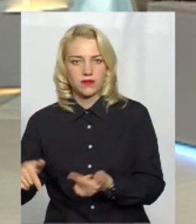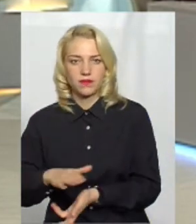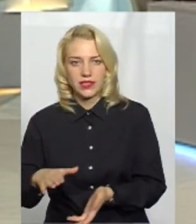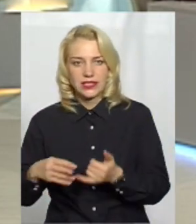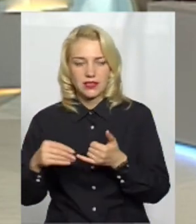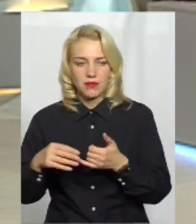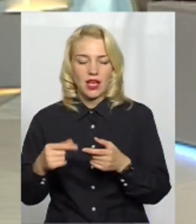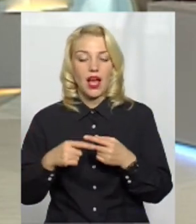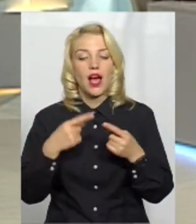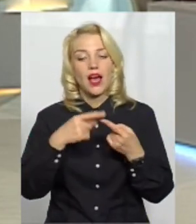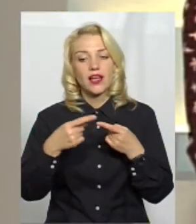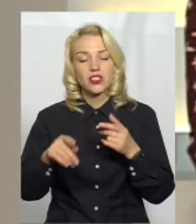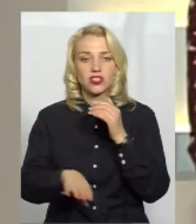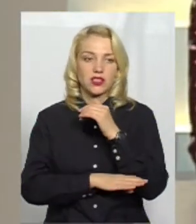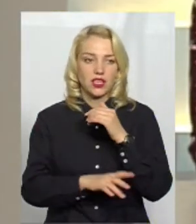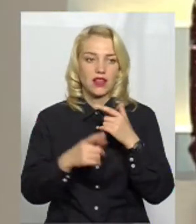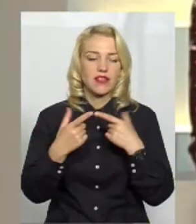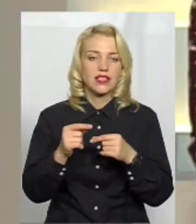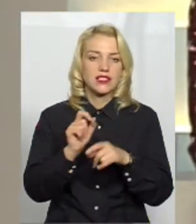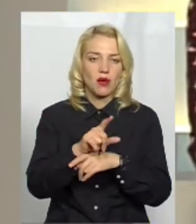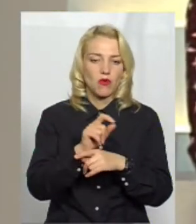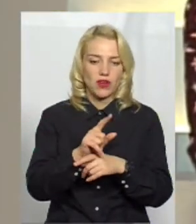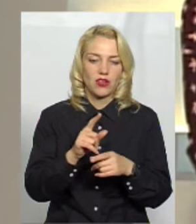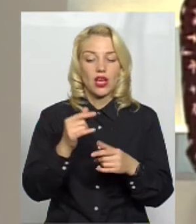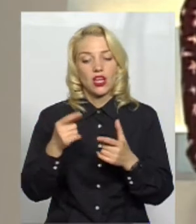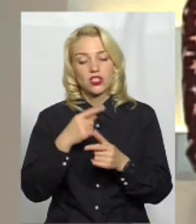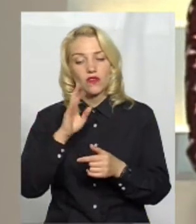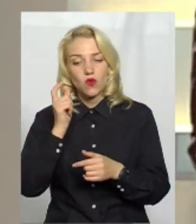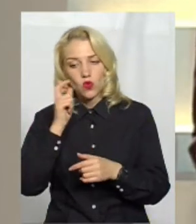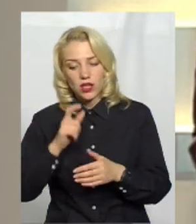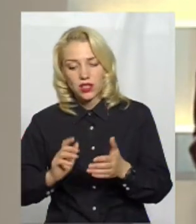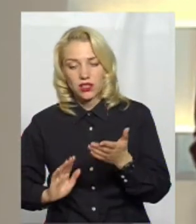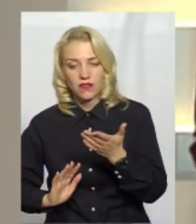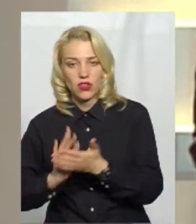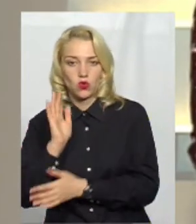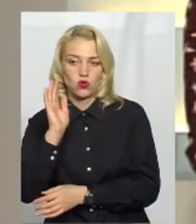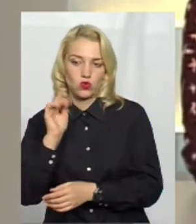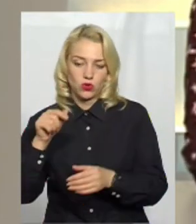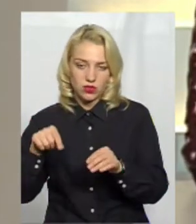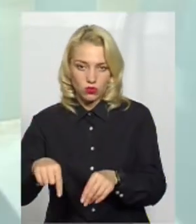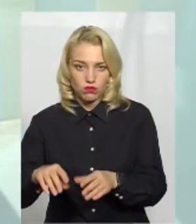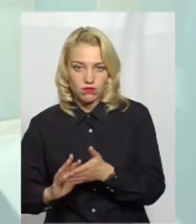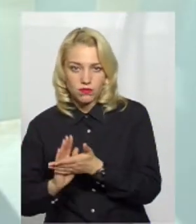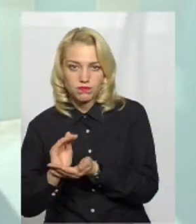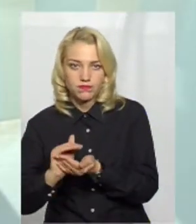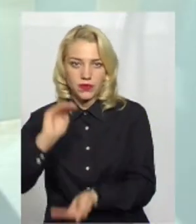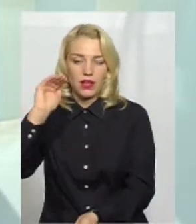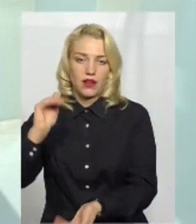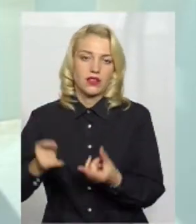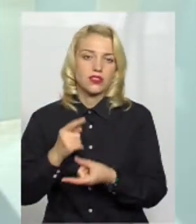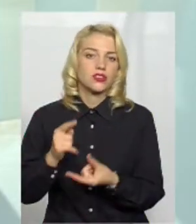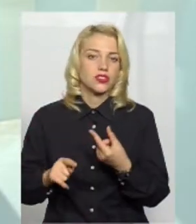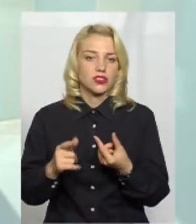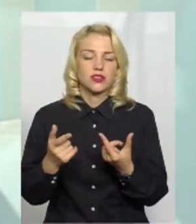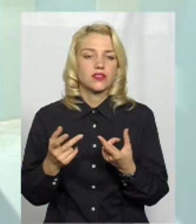висаджуються, де їх замовляєте, чи вони в Україні вирощуються, чи теж звідкись, і скільки взагалі таких дерев було висаджено? Ну, по